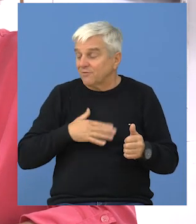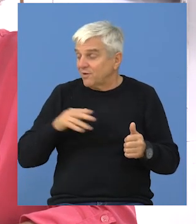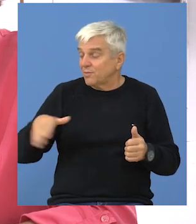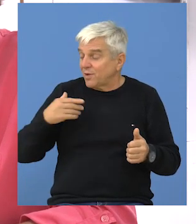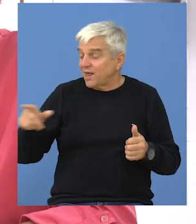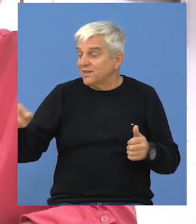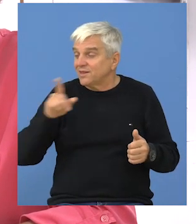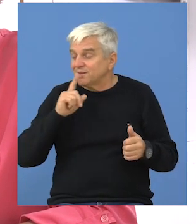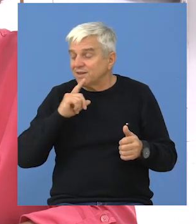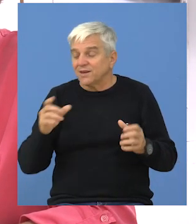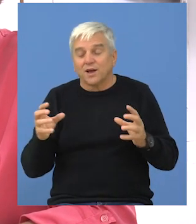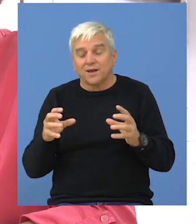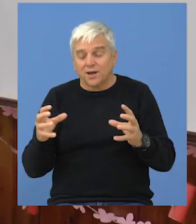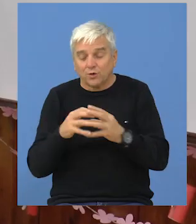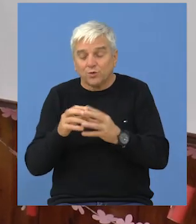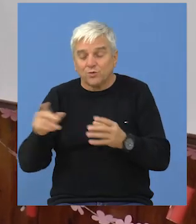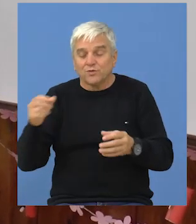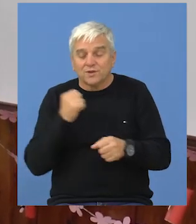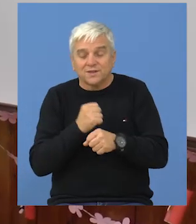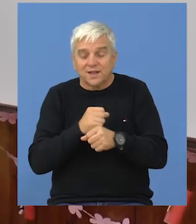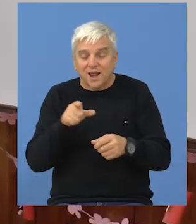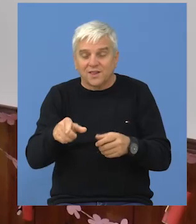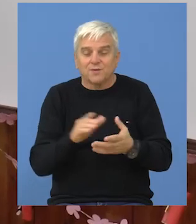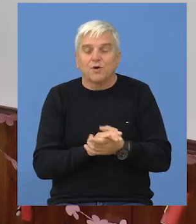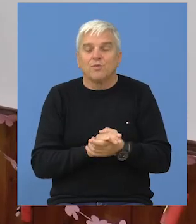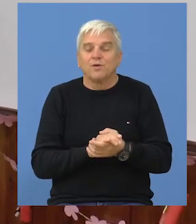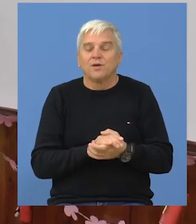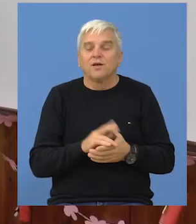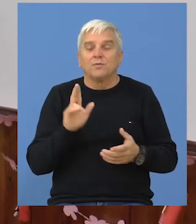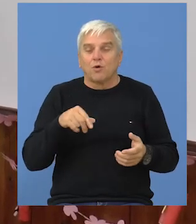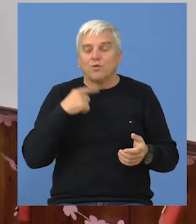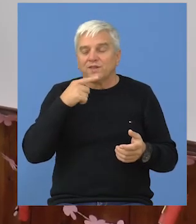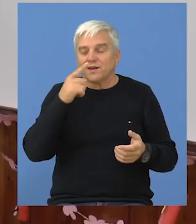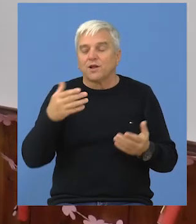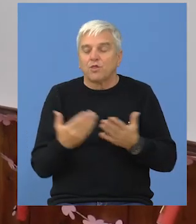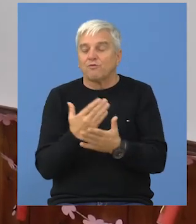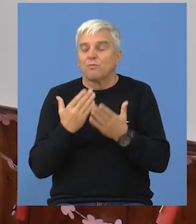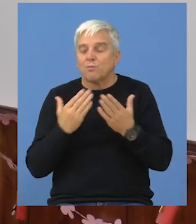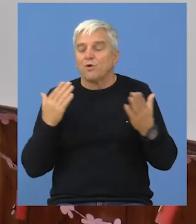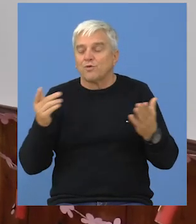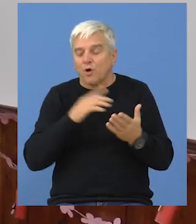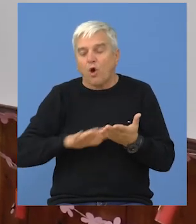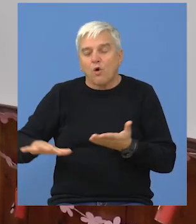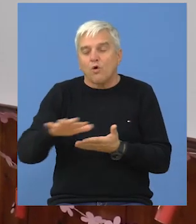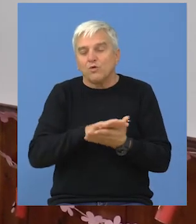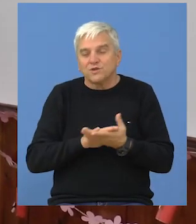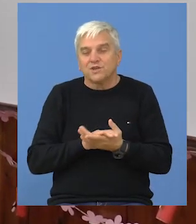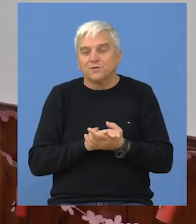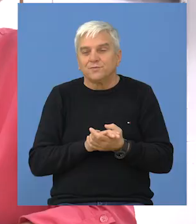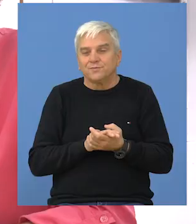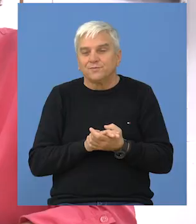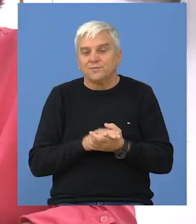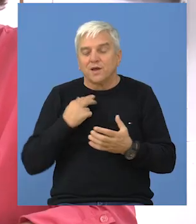talentima PFR sekcije da stvaramo u ovom, možemo reći tako, najsavremenijem okruženju.